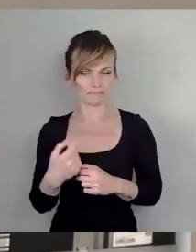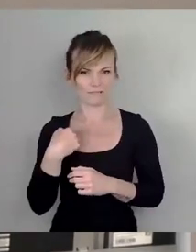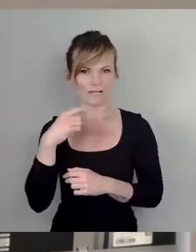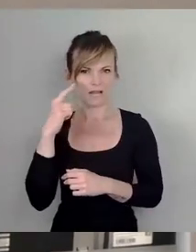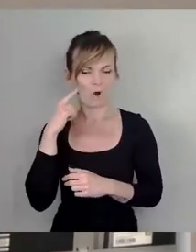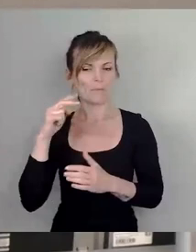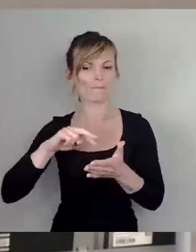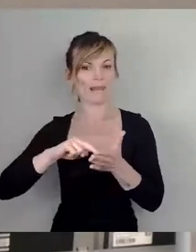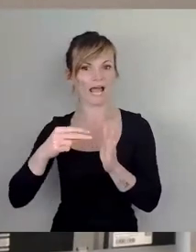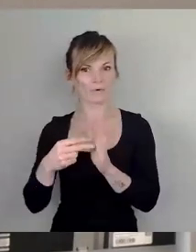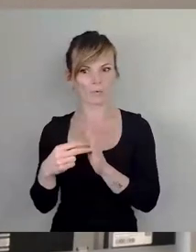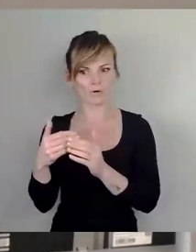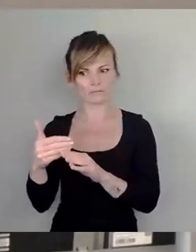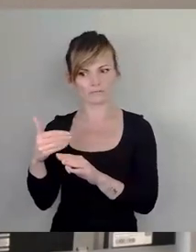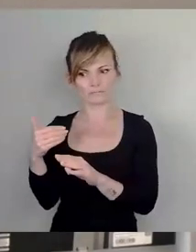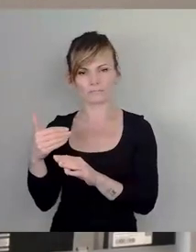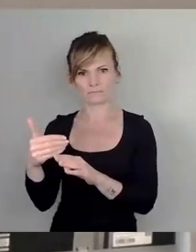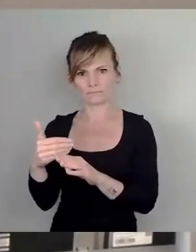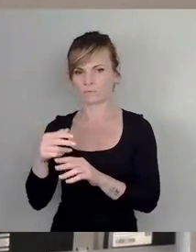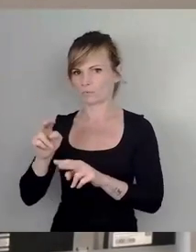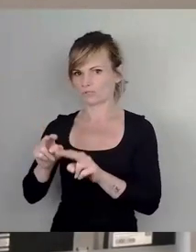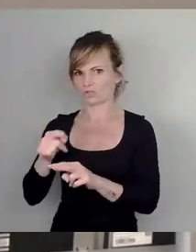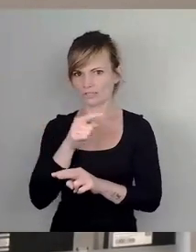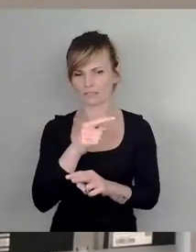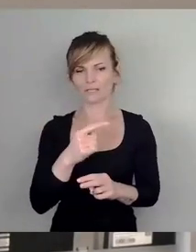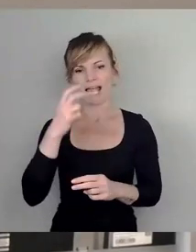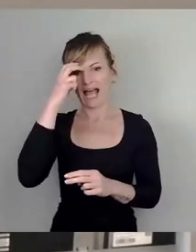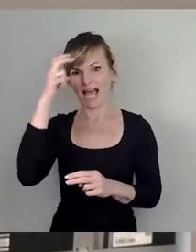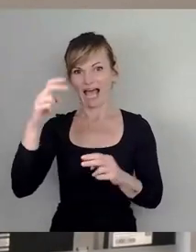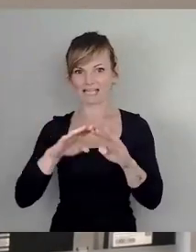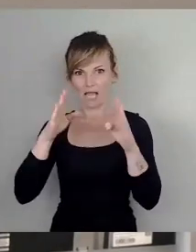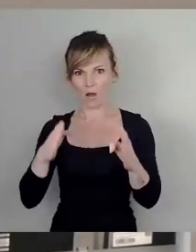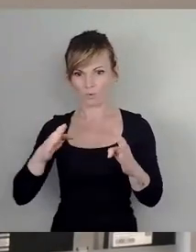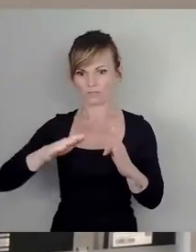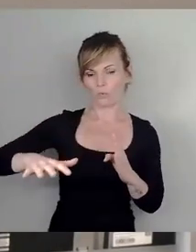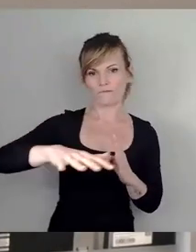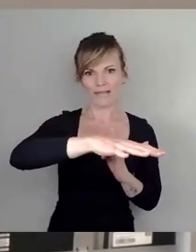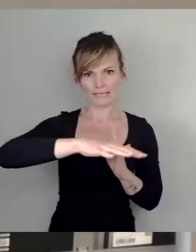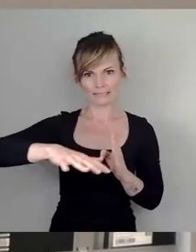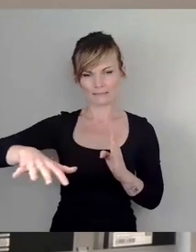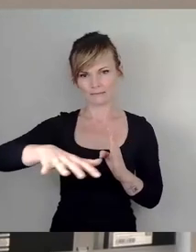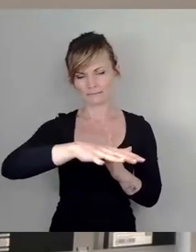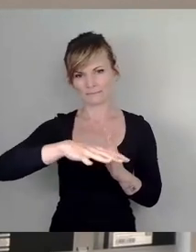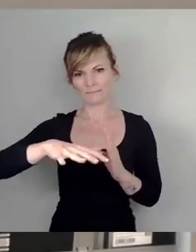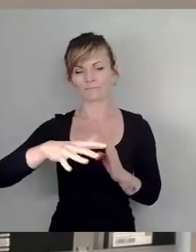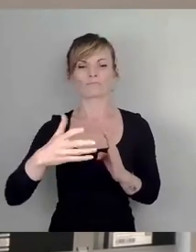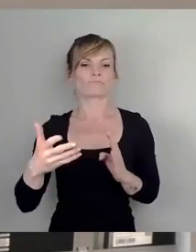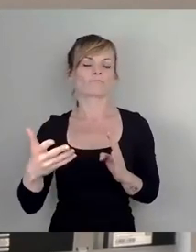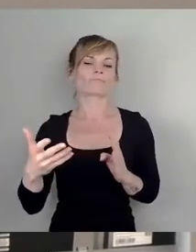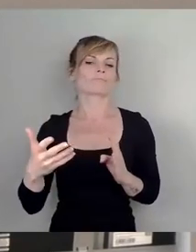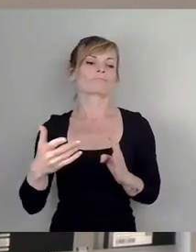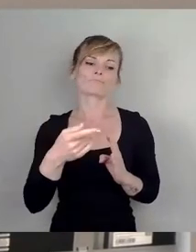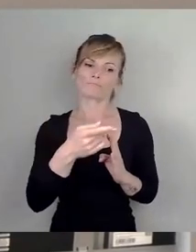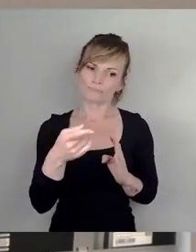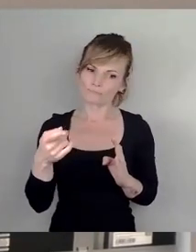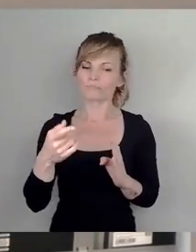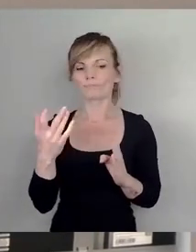zum einen tatsächlich hier um das nähere Umfeld auch vom Rathaus, wo wir Planungen tatsächlich eben schon